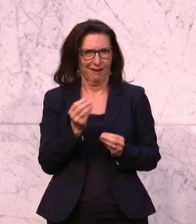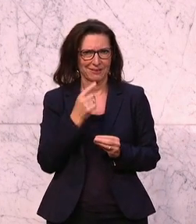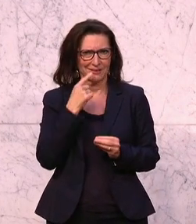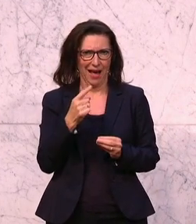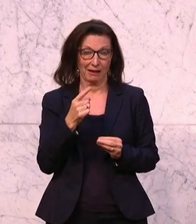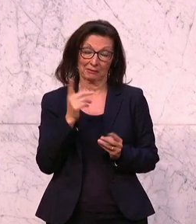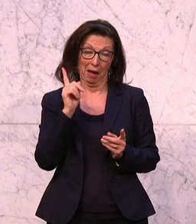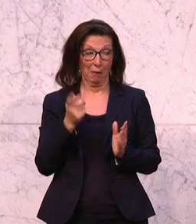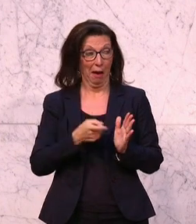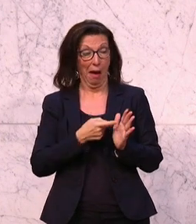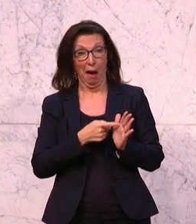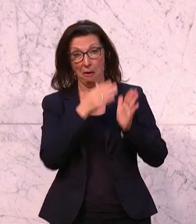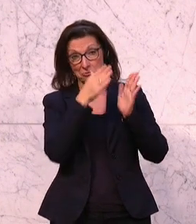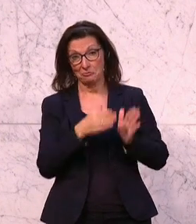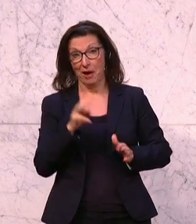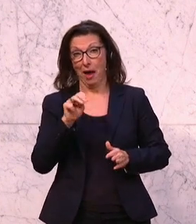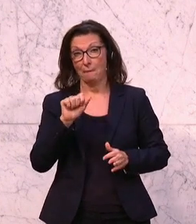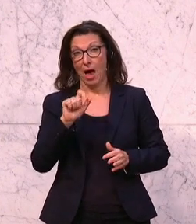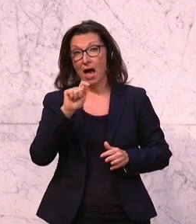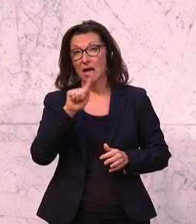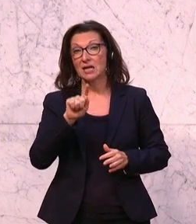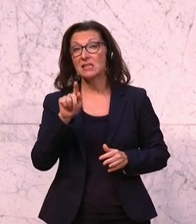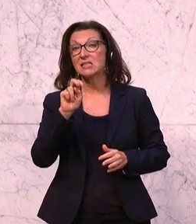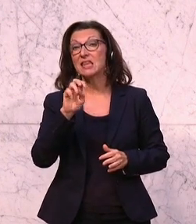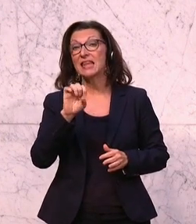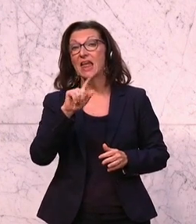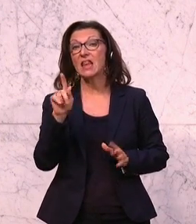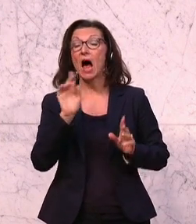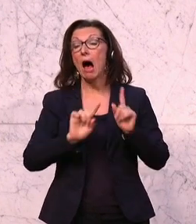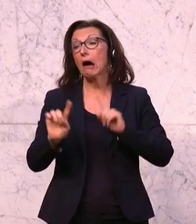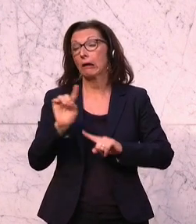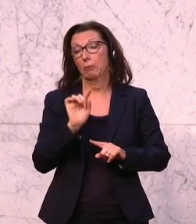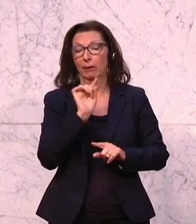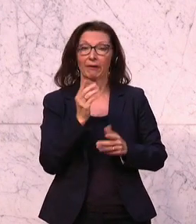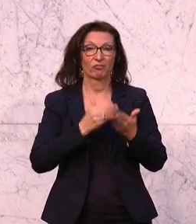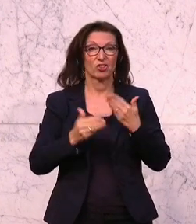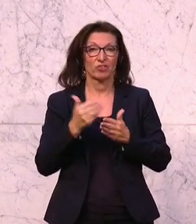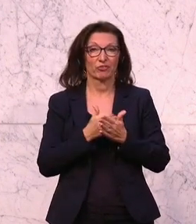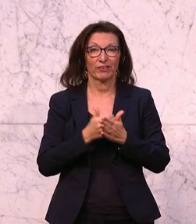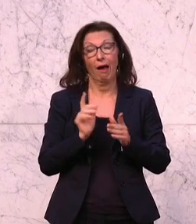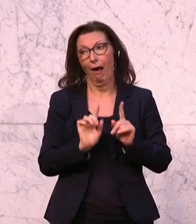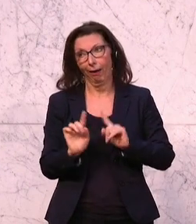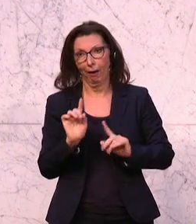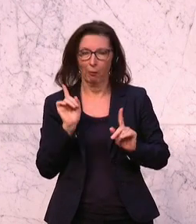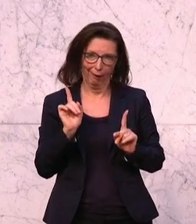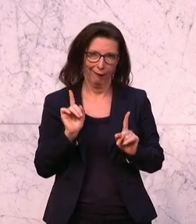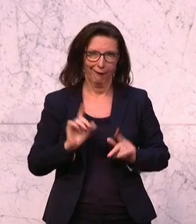ein bisschen herausgefordert, weil angeblich ist er ja ein Wirtschaftsvertreter und angeblich. Und jetzt muss ich schon die Frage,